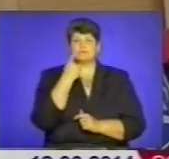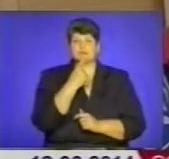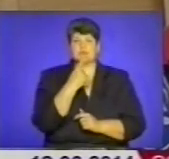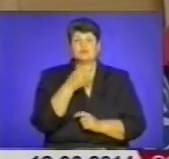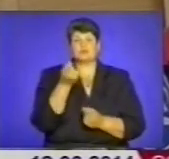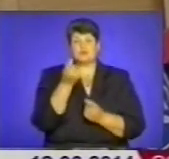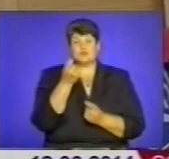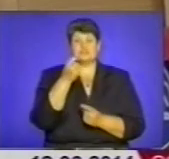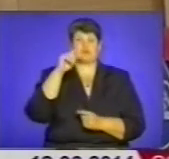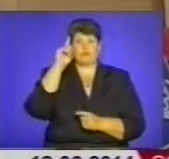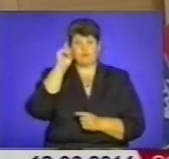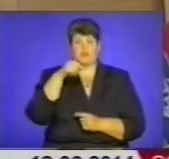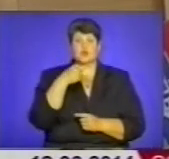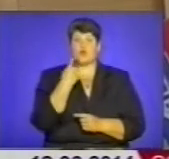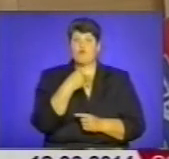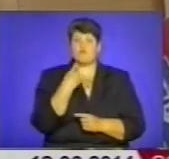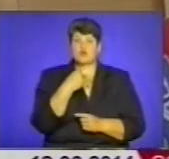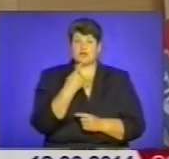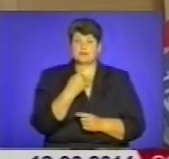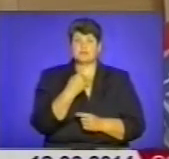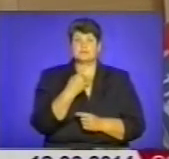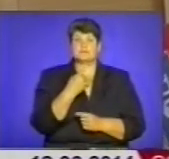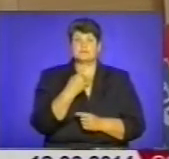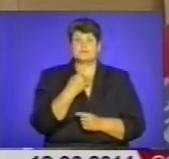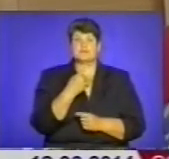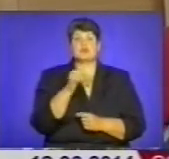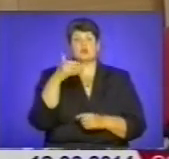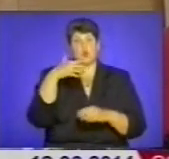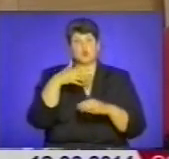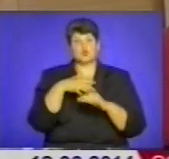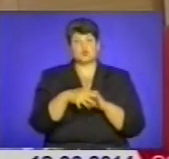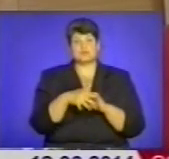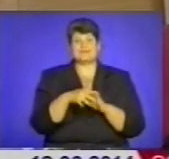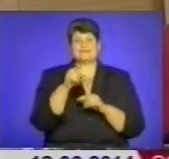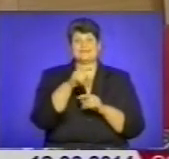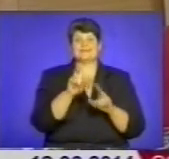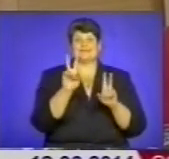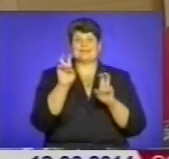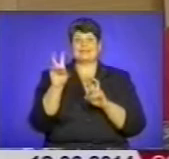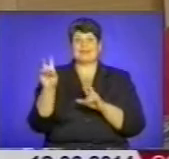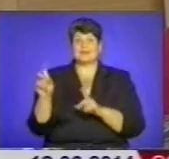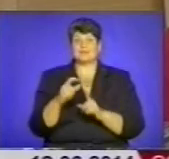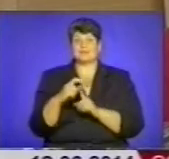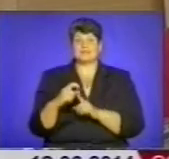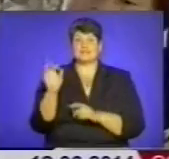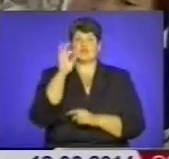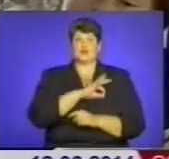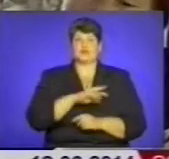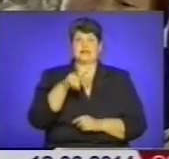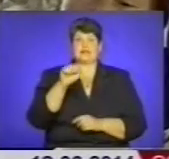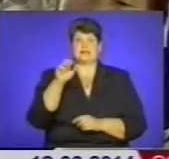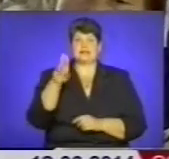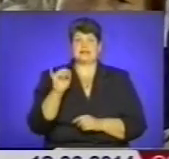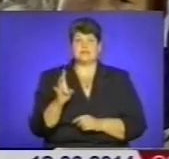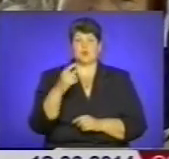вміють навіть говорити і розуміти ті терміни, які використовуються латинською мовою. Перших